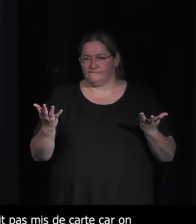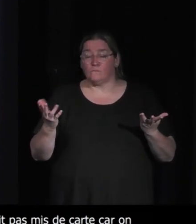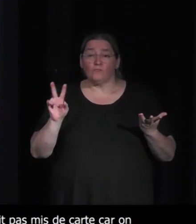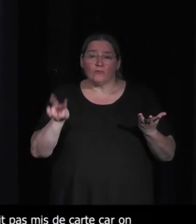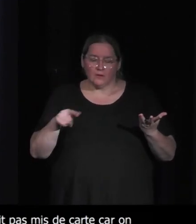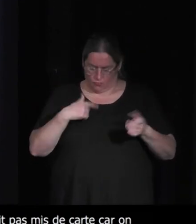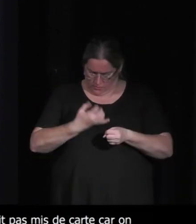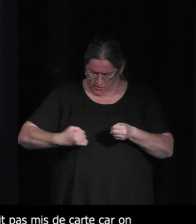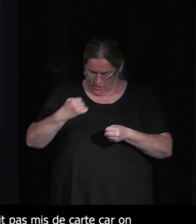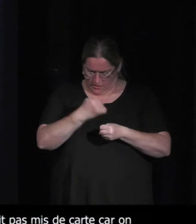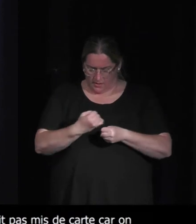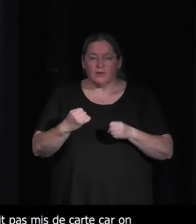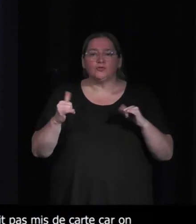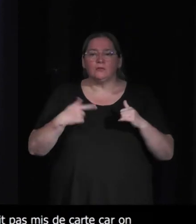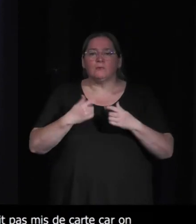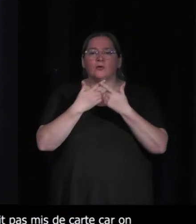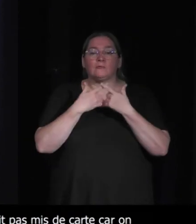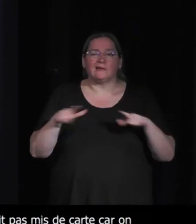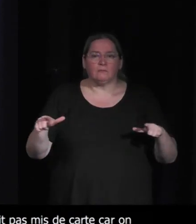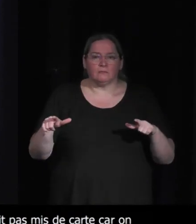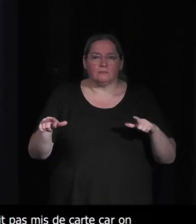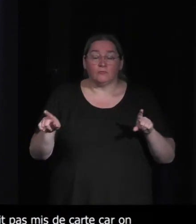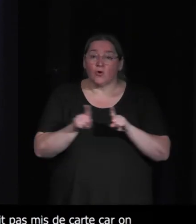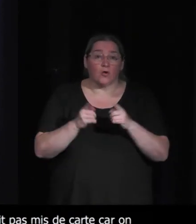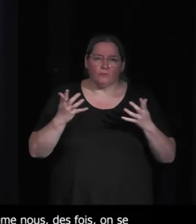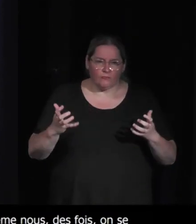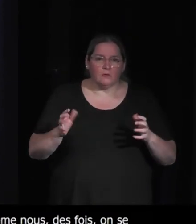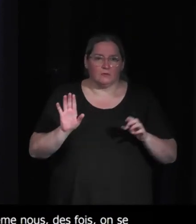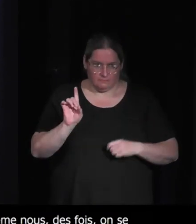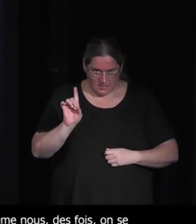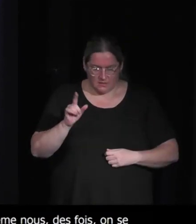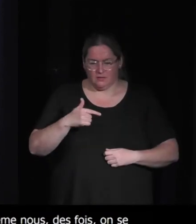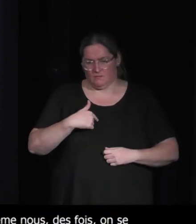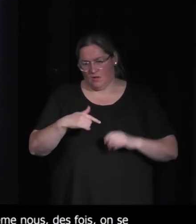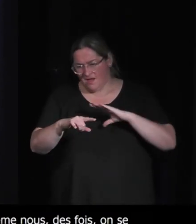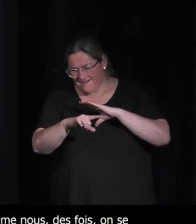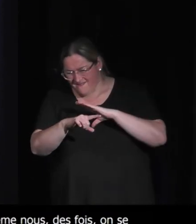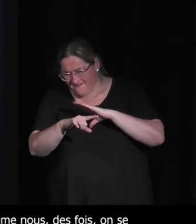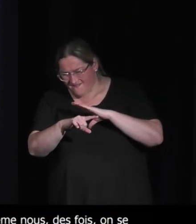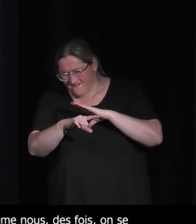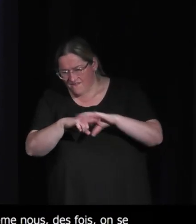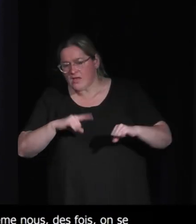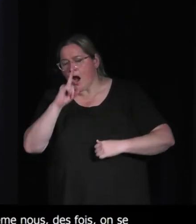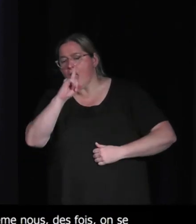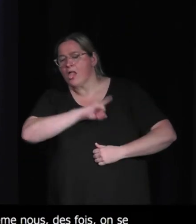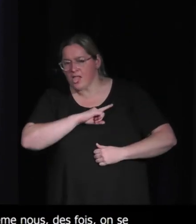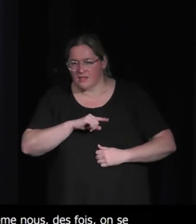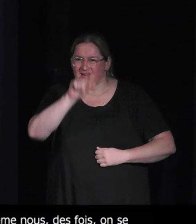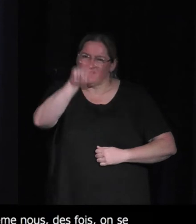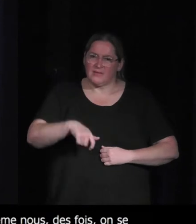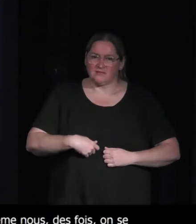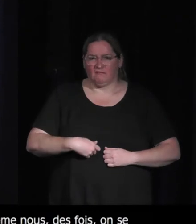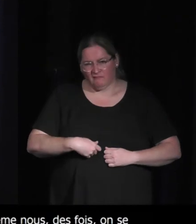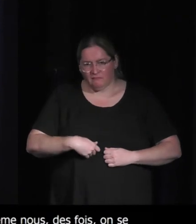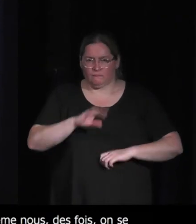faire ce qu'on veut mais à quel point on devrait le faire parce que parce que ça va être mal pris justement et là l'absence de